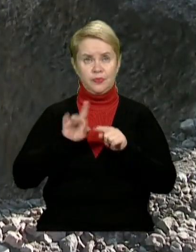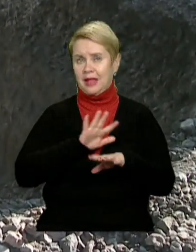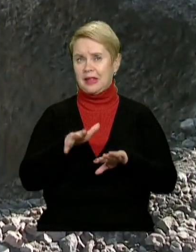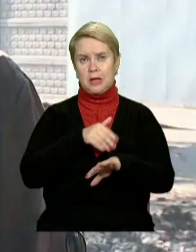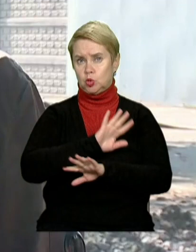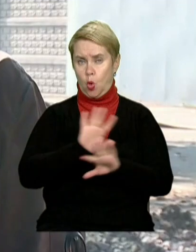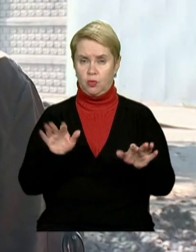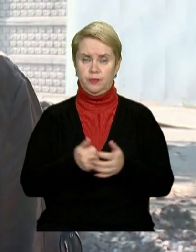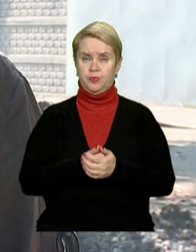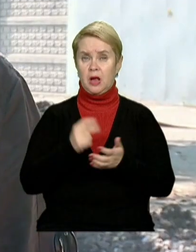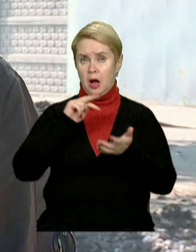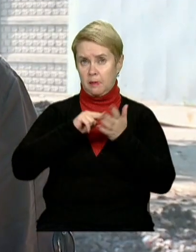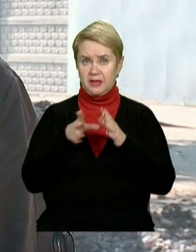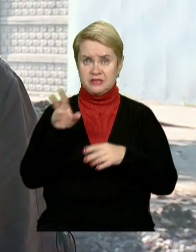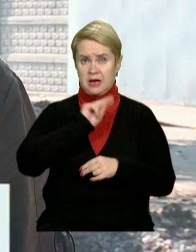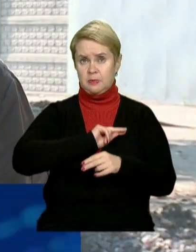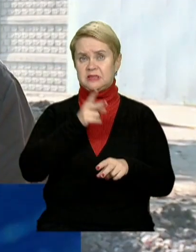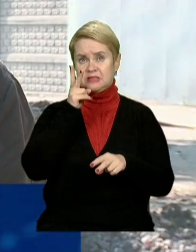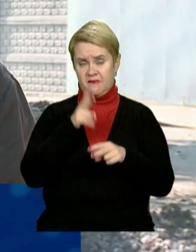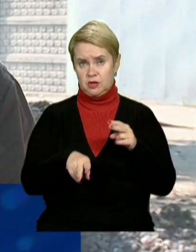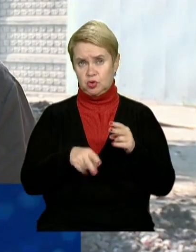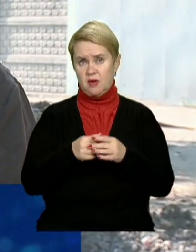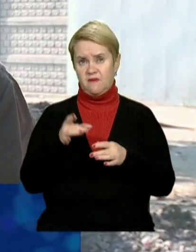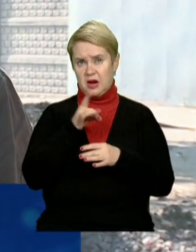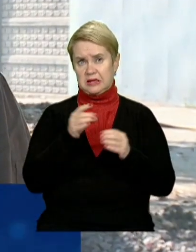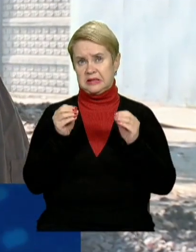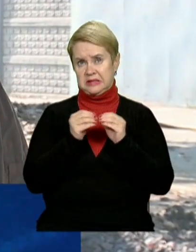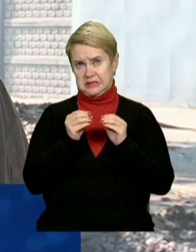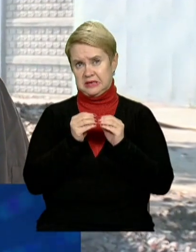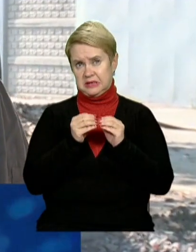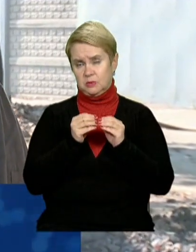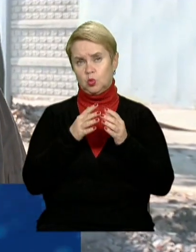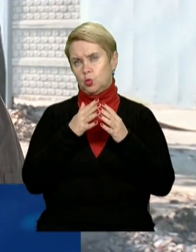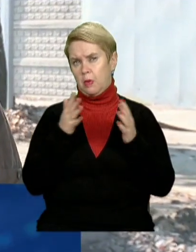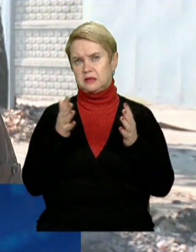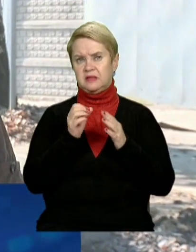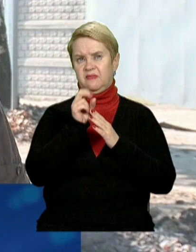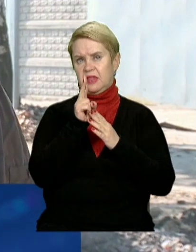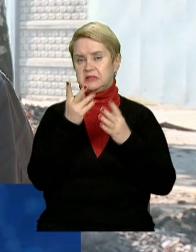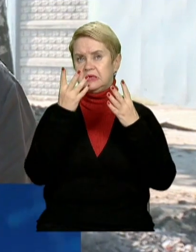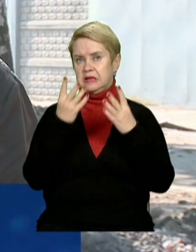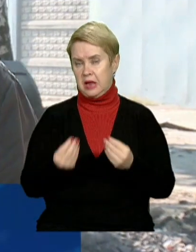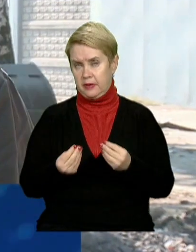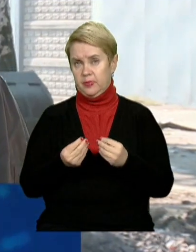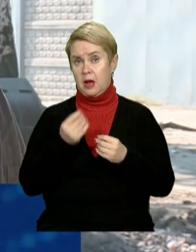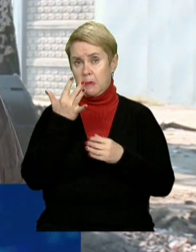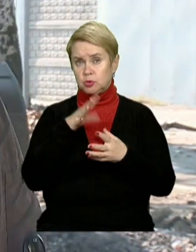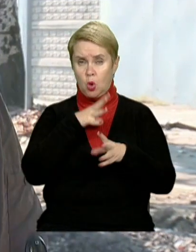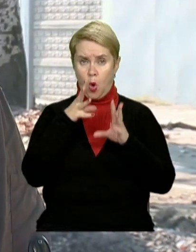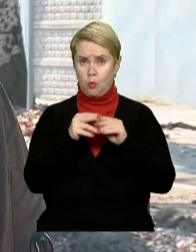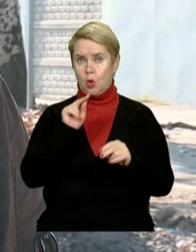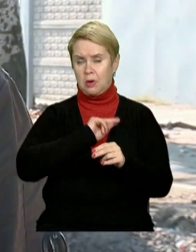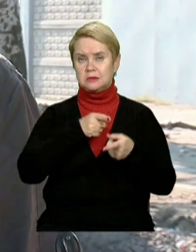ненадовго. Плануємо всі роботи завершити в районі 10-ти, максимум 12-ти днів. Оскільки об'єм